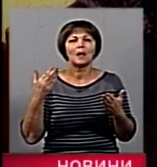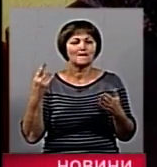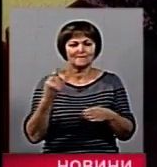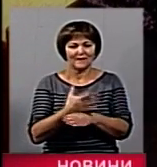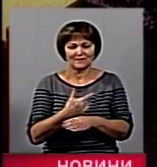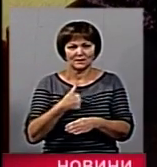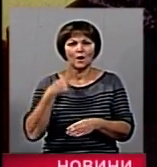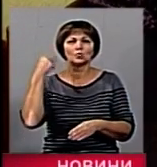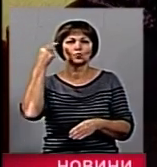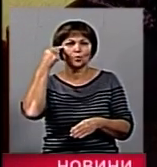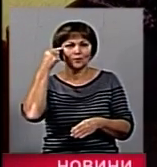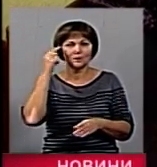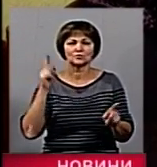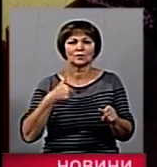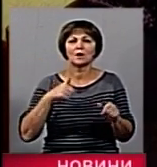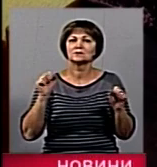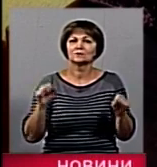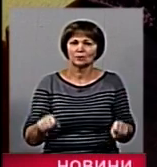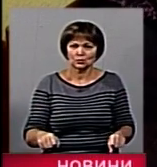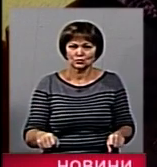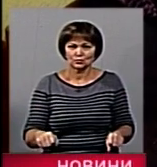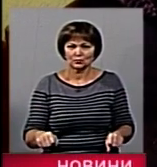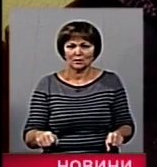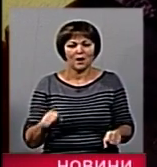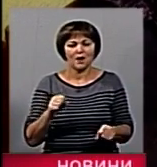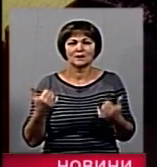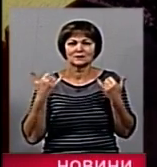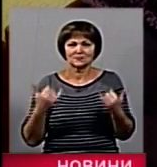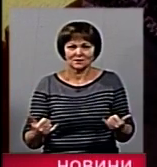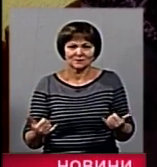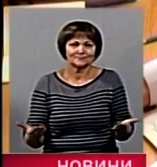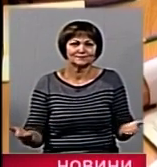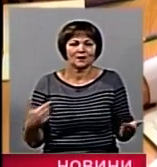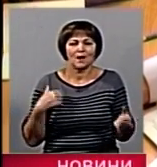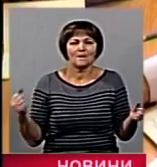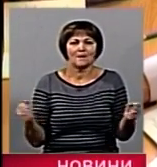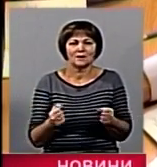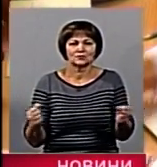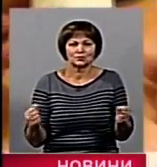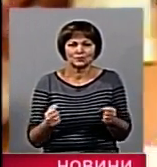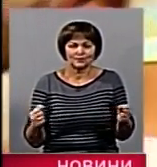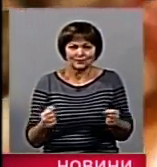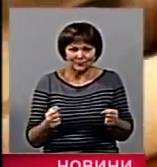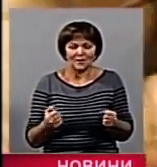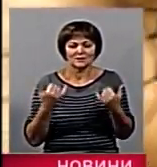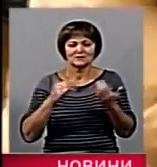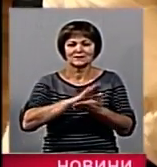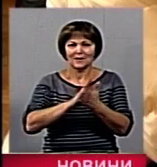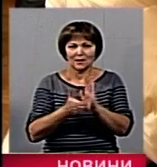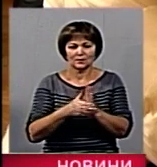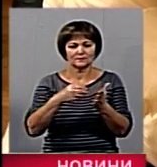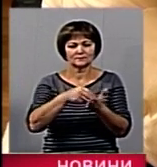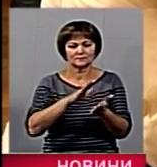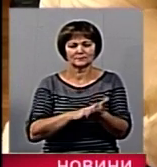Ну, я думала, що я зможу, а зараз я вже мерзну. Станом на перше жовтня на обліку в